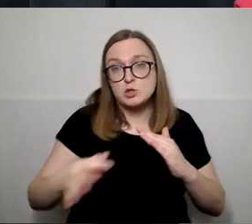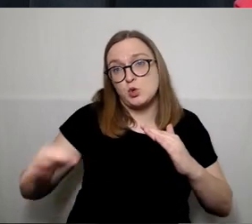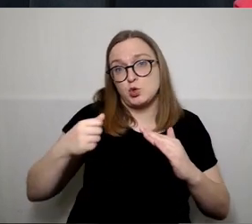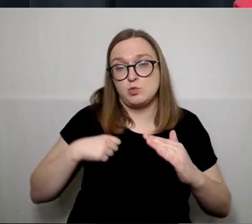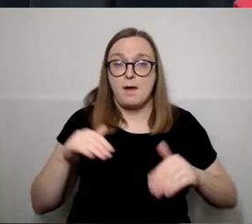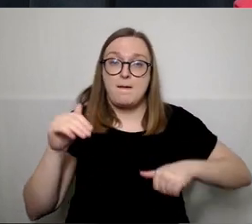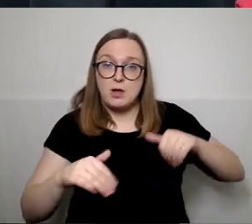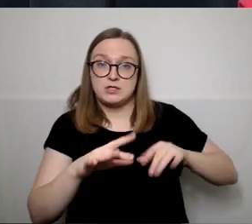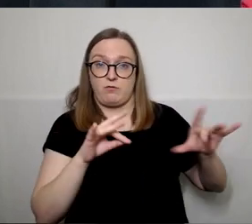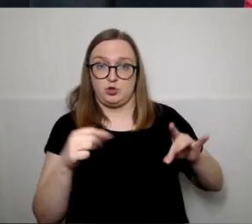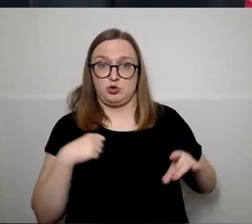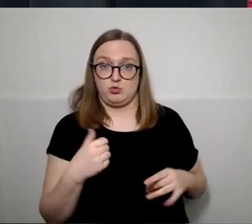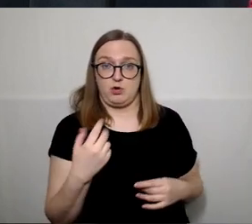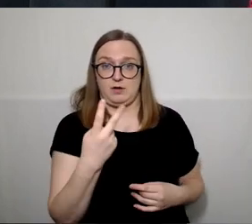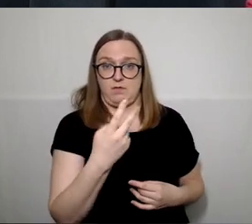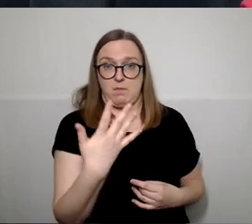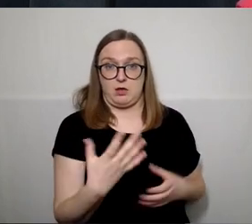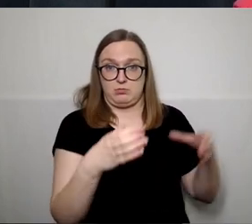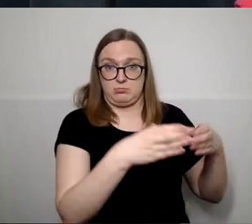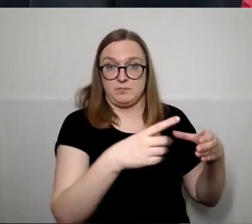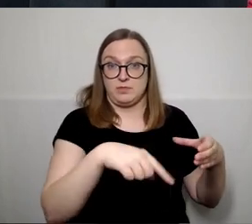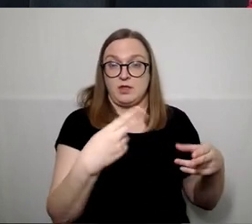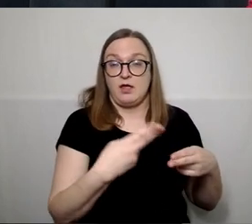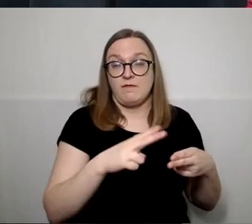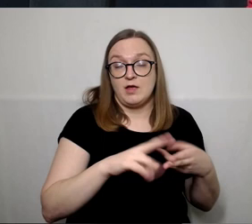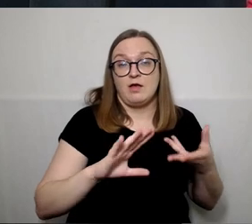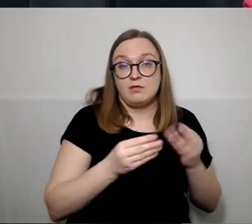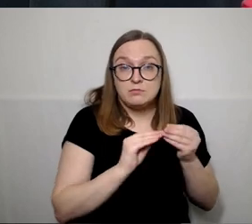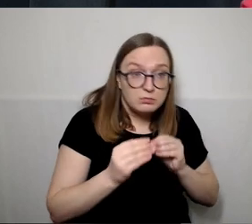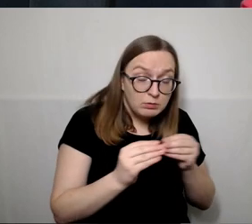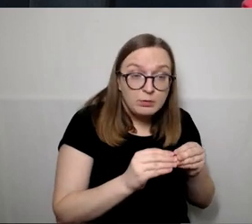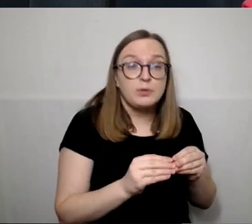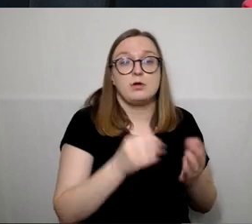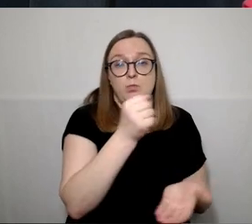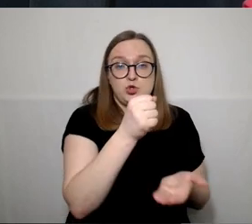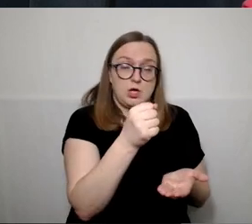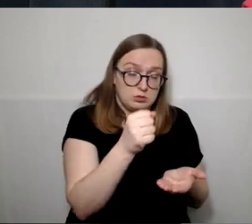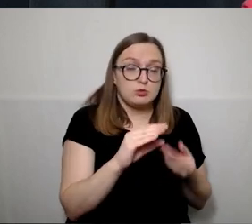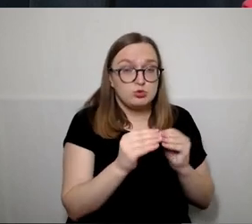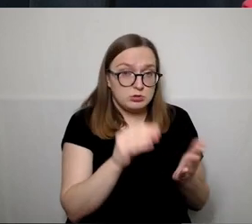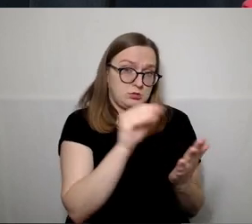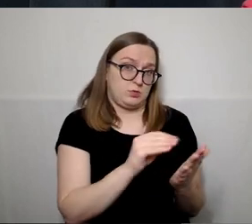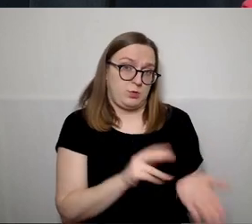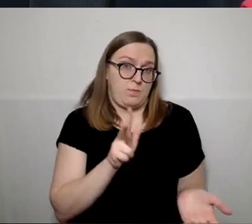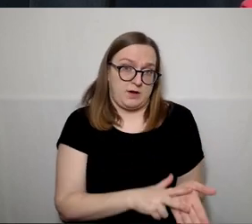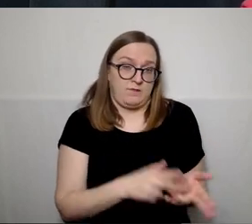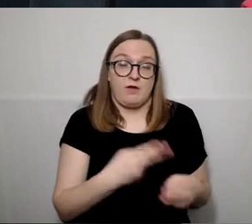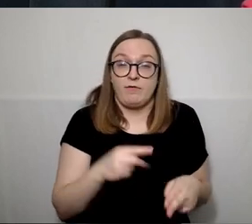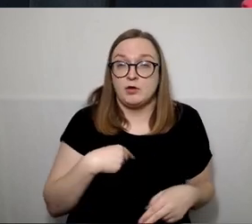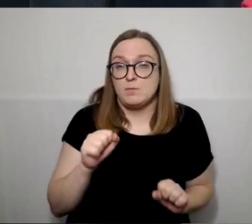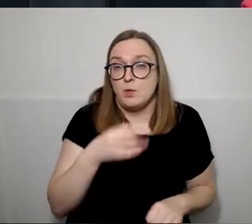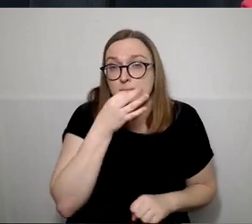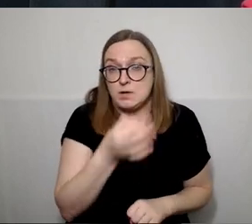manyčiau, kad visi ir nusprendė ir sudėliojo biudžetą. Todėl aš galiu tik taip pasakyti, kad